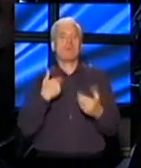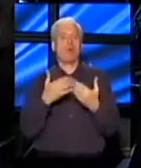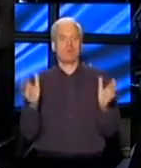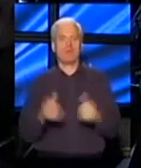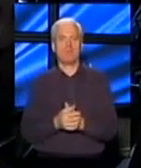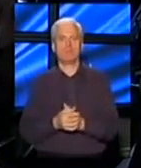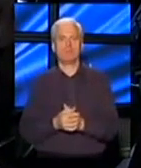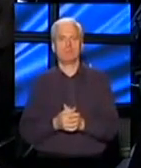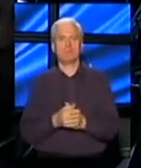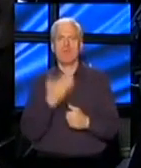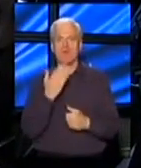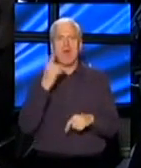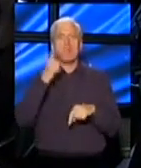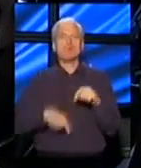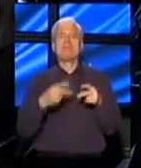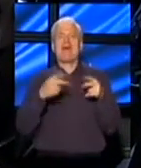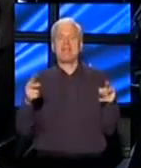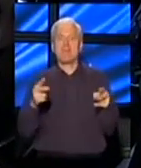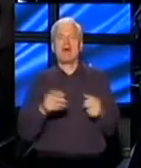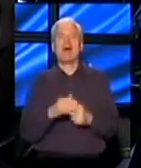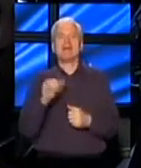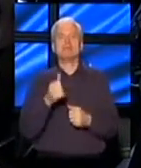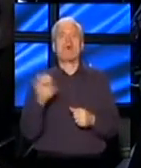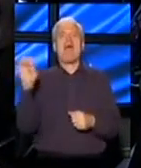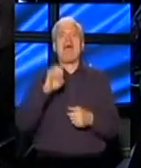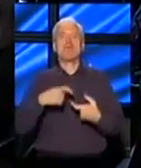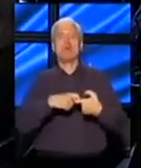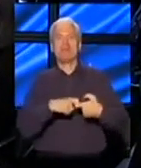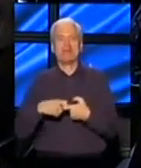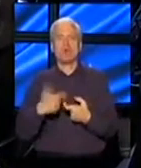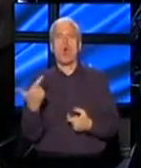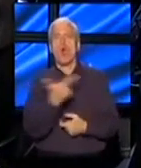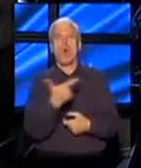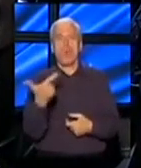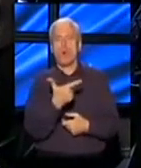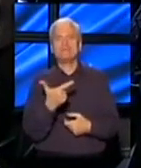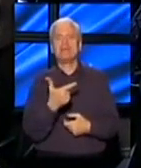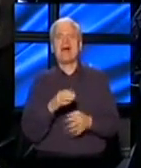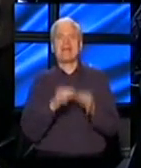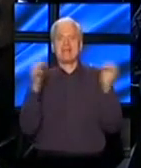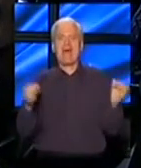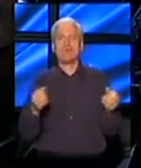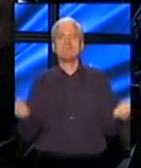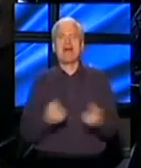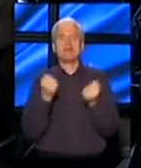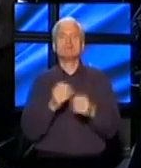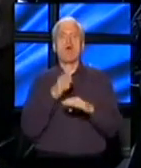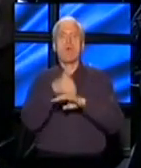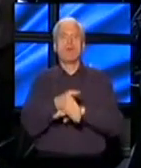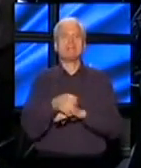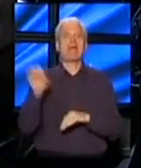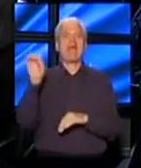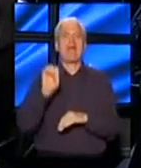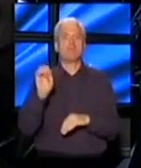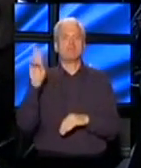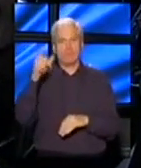Poslija tema o kojoj pričamo večera su evrointegracije, obojca se javno zalažete za ulazak Srbije u